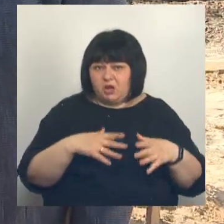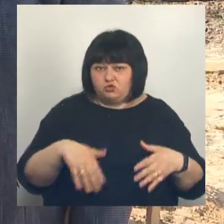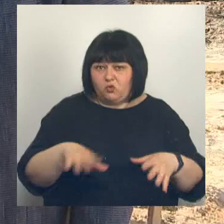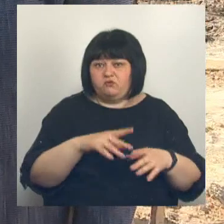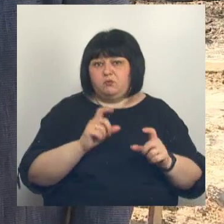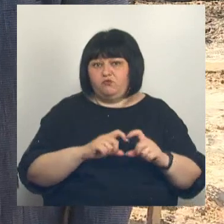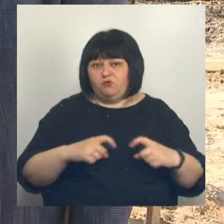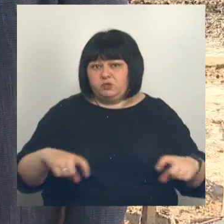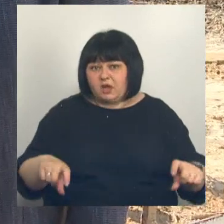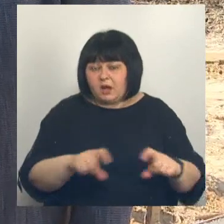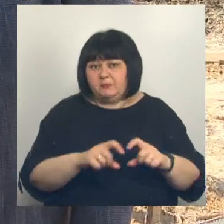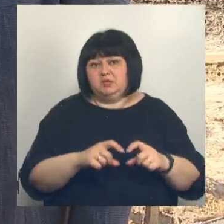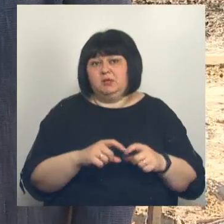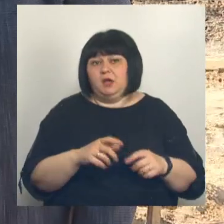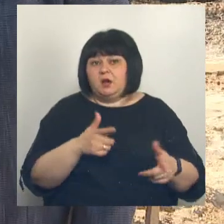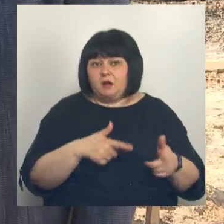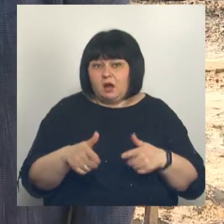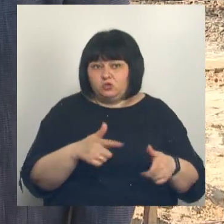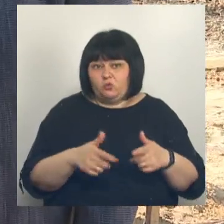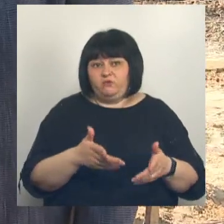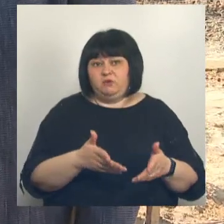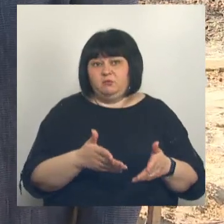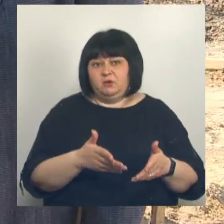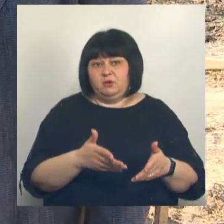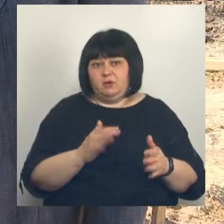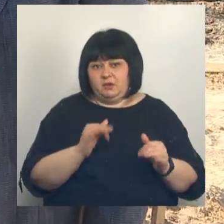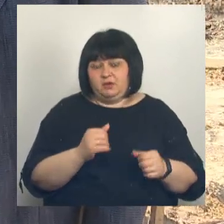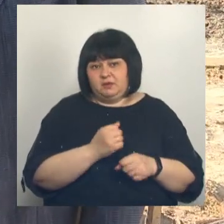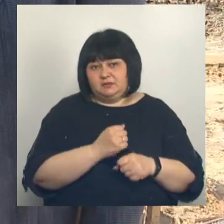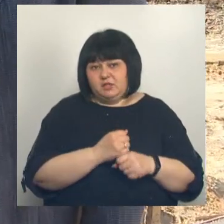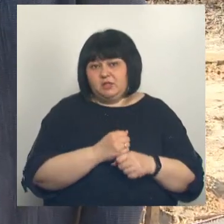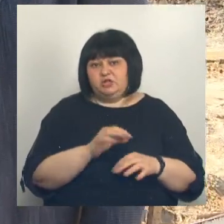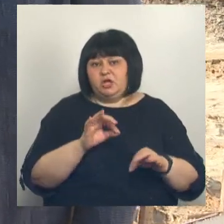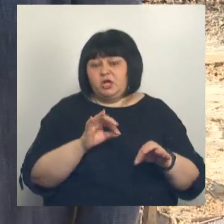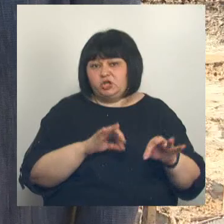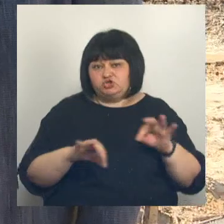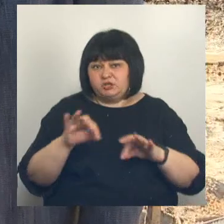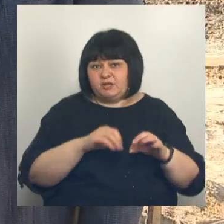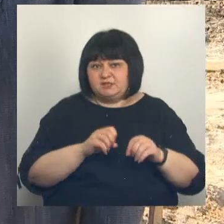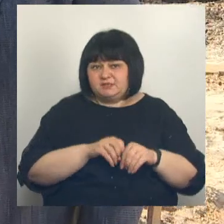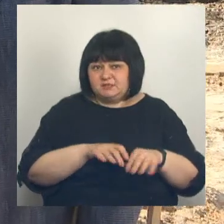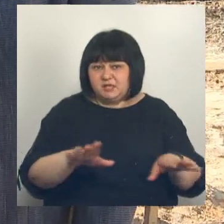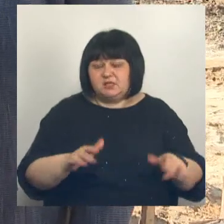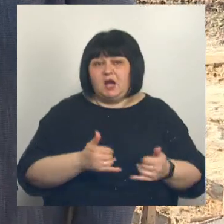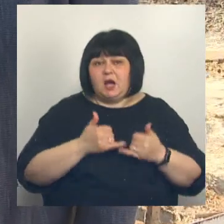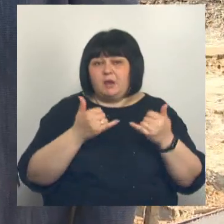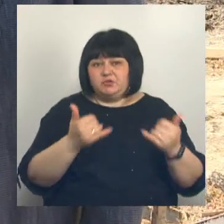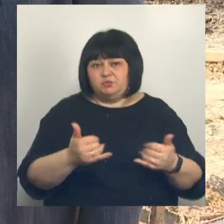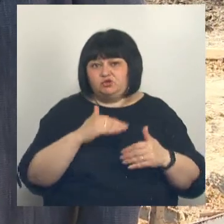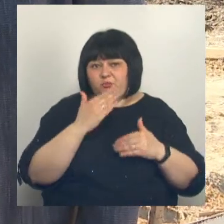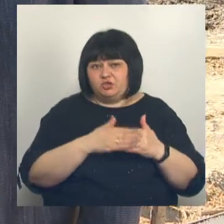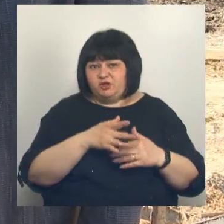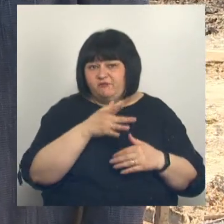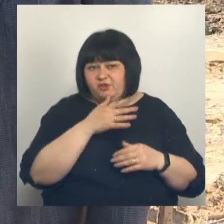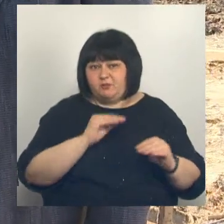фундаменты, готовим и прогоняем инженерные сети, обеспечиваем в ближайшее время фронт по